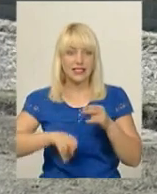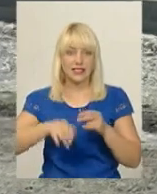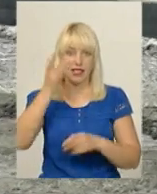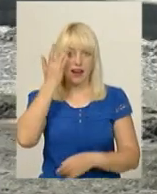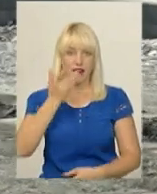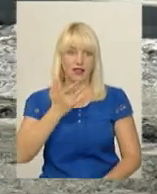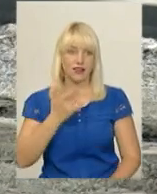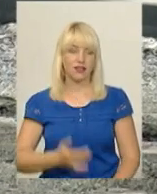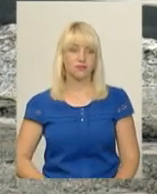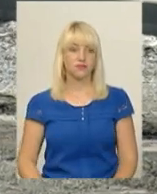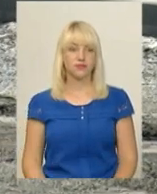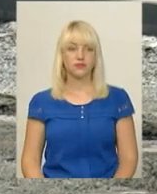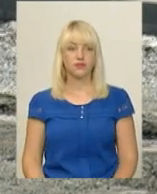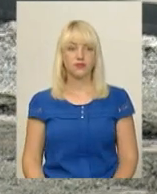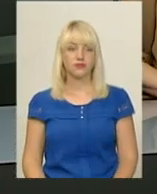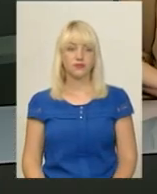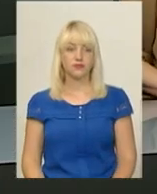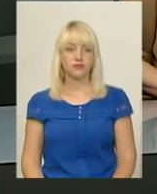Дем'ян Цегольник, Новини, Поділля Центр.